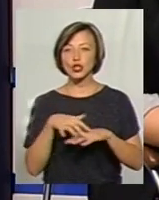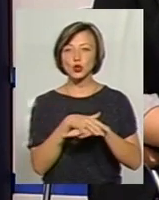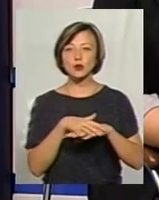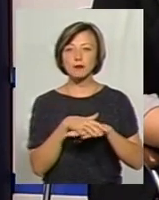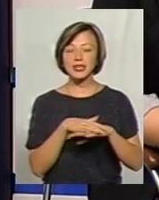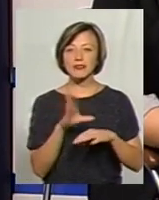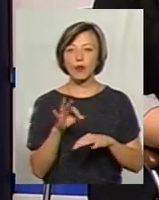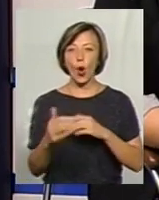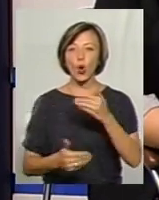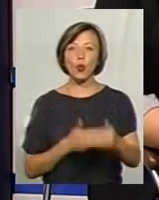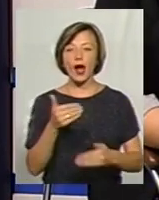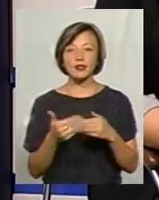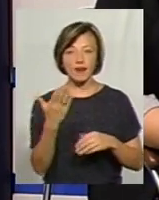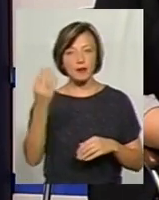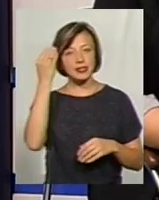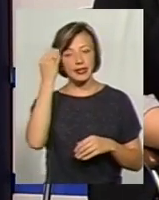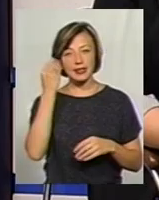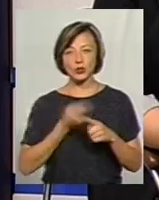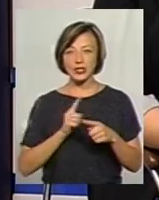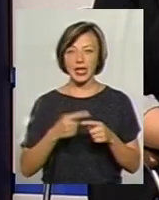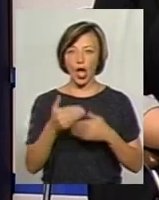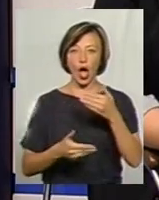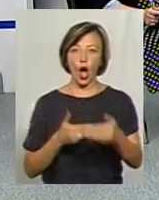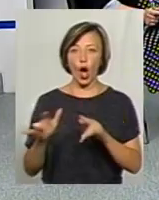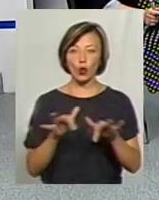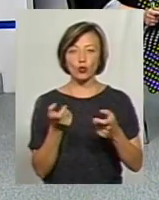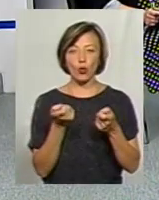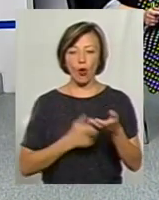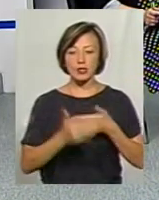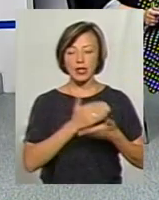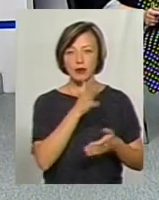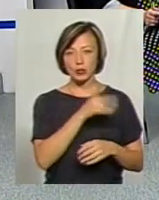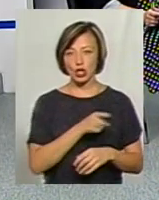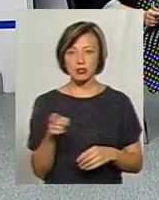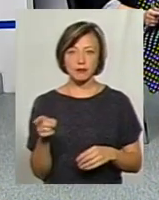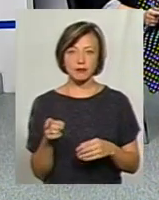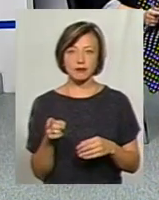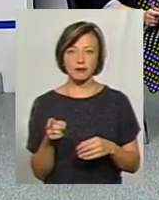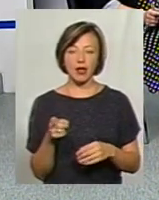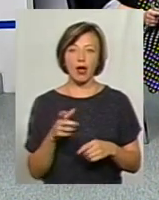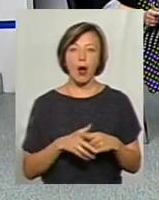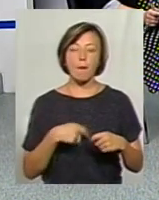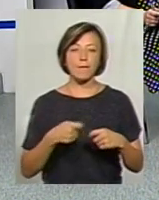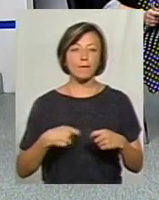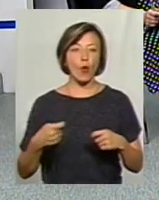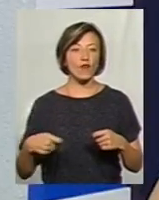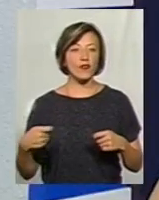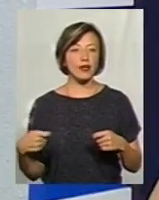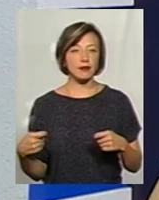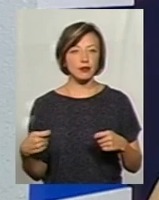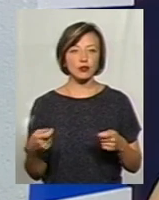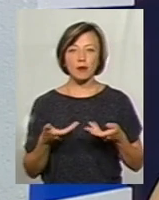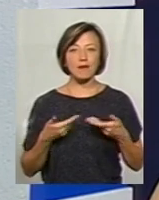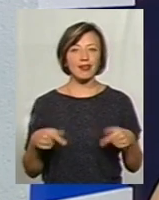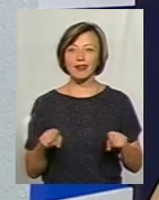рухається. А чи не здається вам, що цей рух трохи останнім часом стає повільнішим? Що ми вже